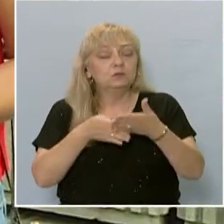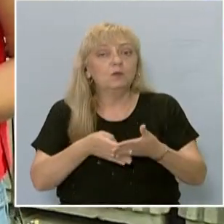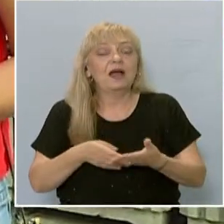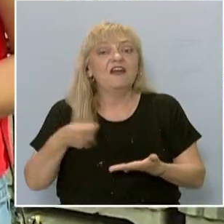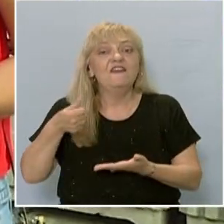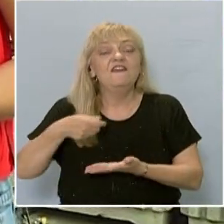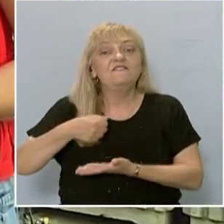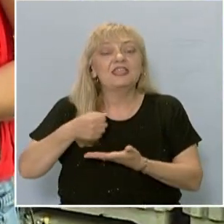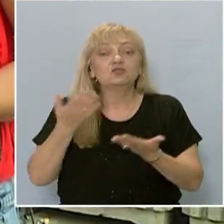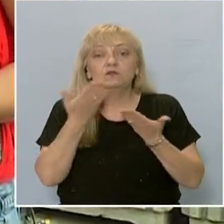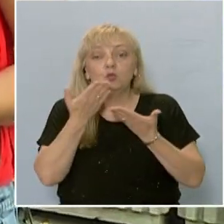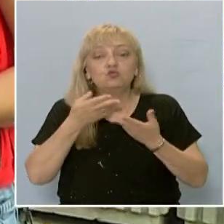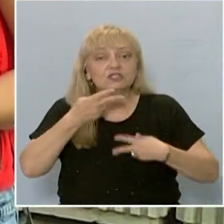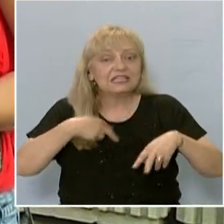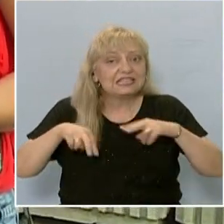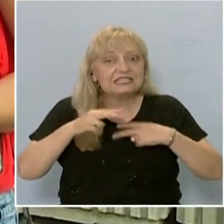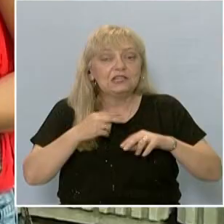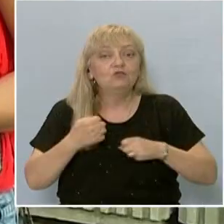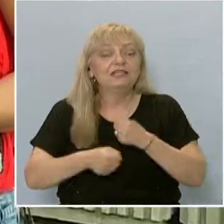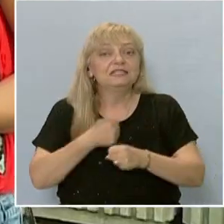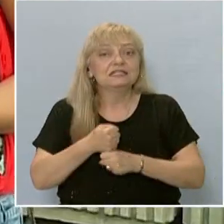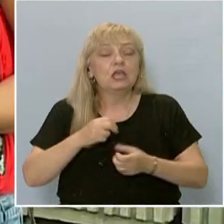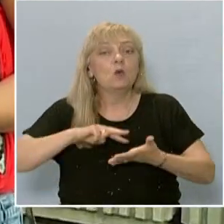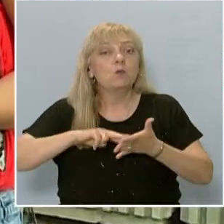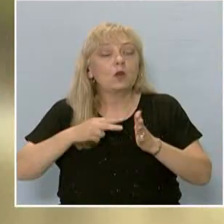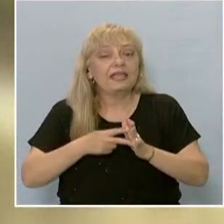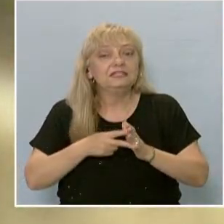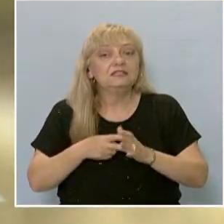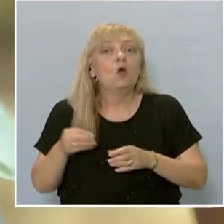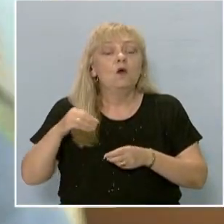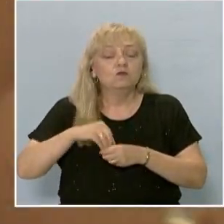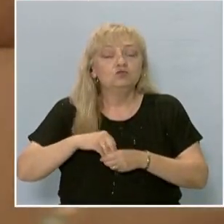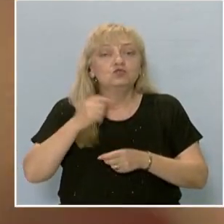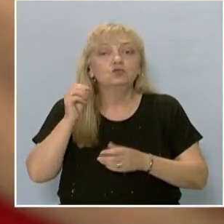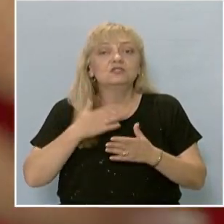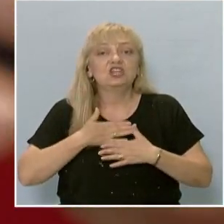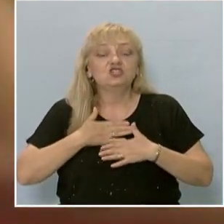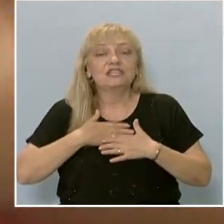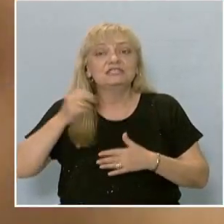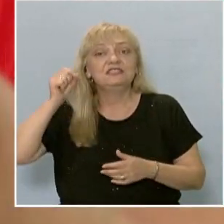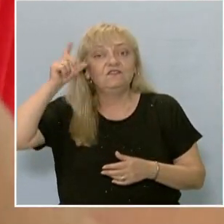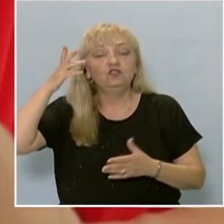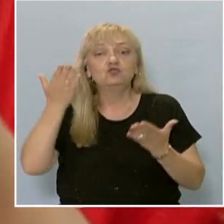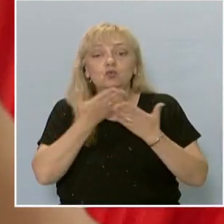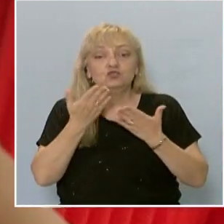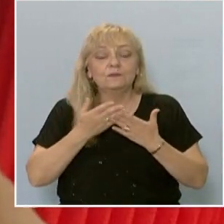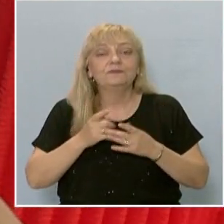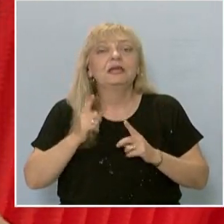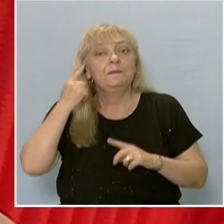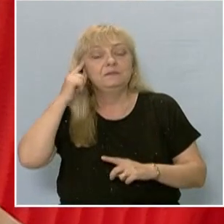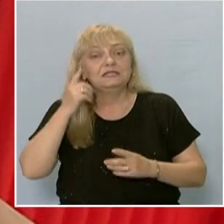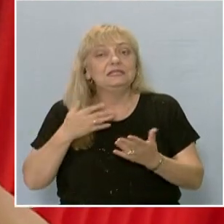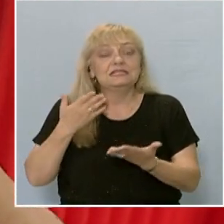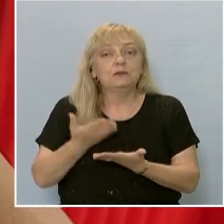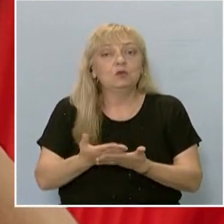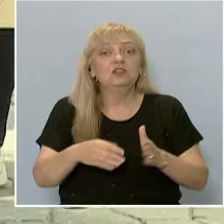-изследователската дейност и проектите, включително и за частните висши училища. Служебното образователно министерство смята да предложи и програма за